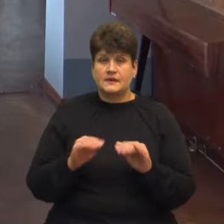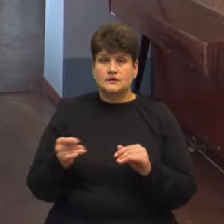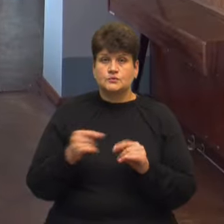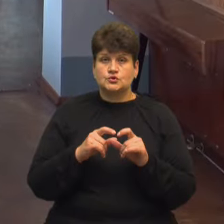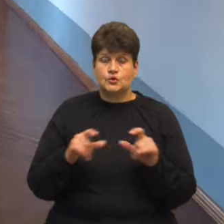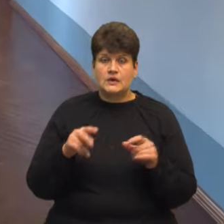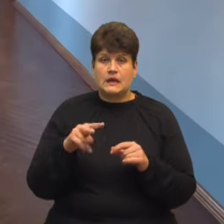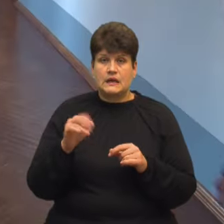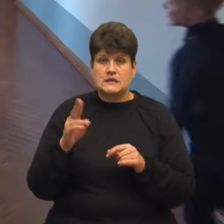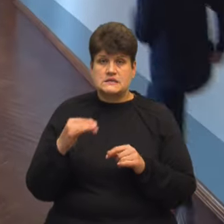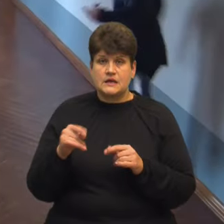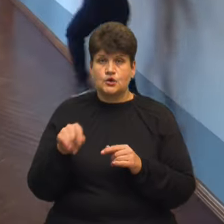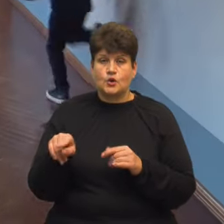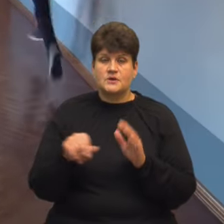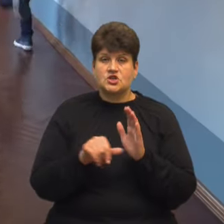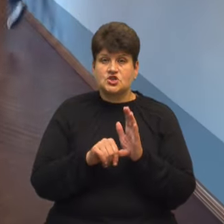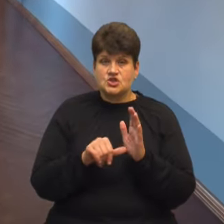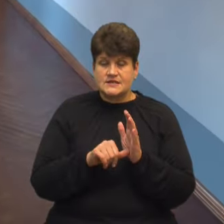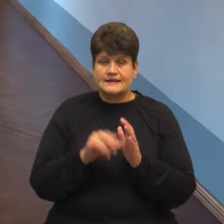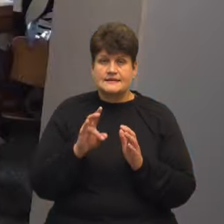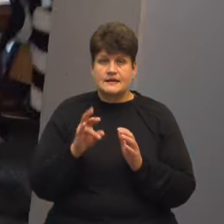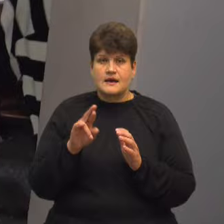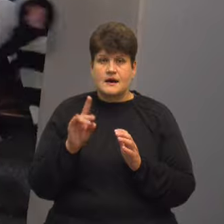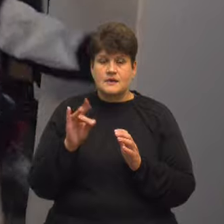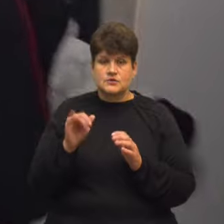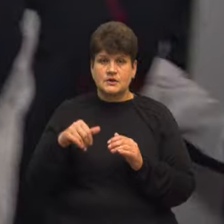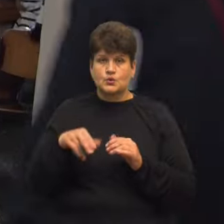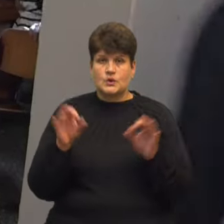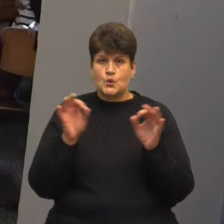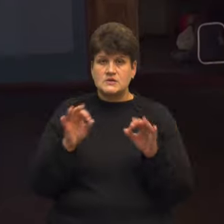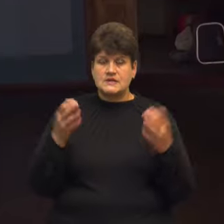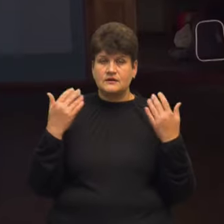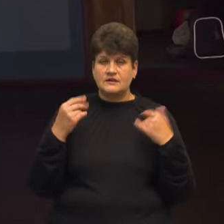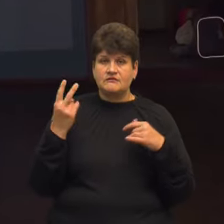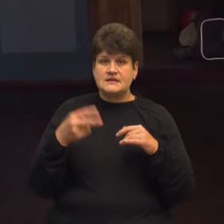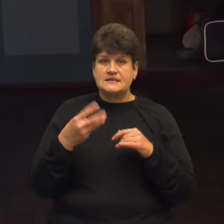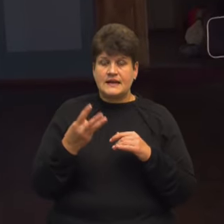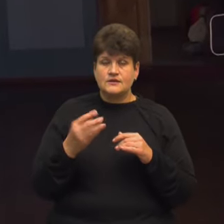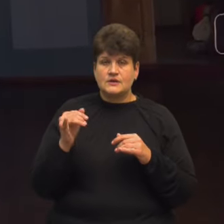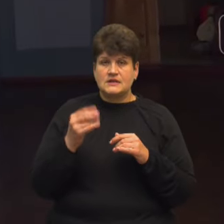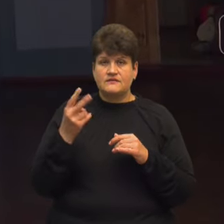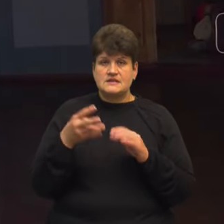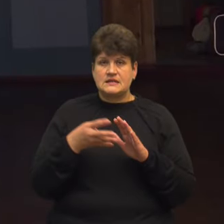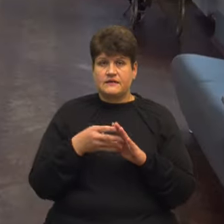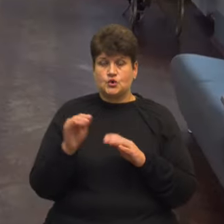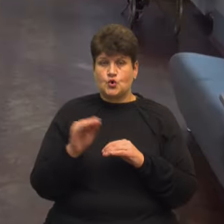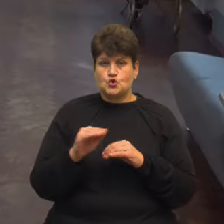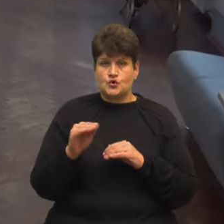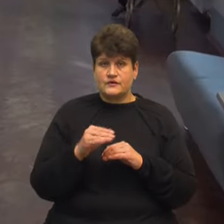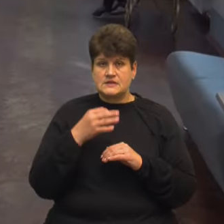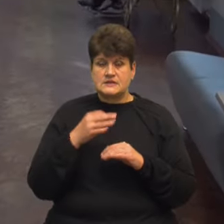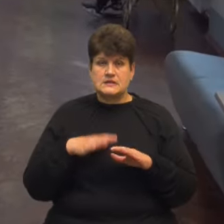школи ліцея номер 6 імені Назарія Яремчука йдуть на осінні канікули з 23 до 29 жовтня Розповіла